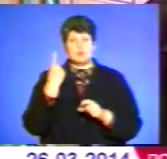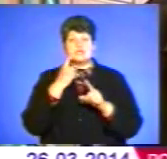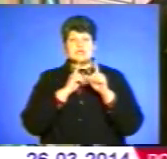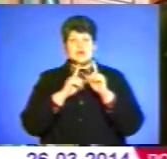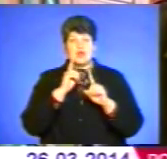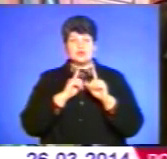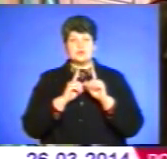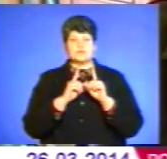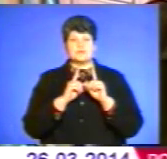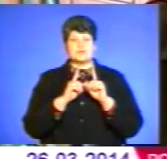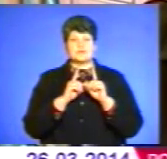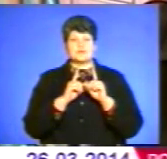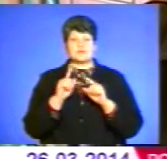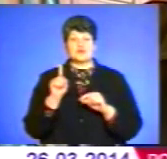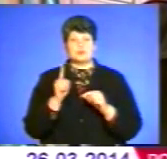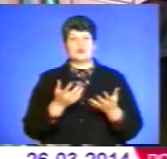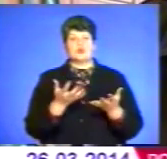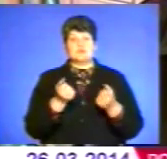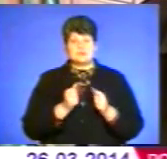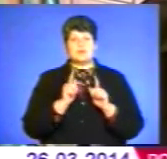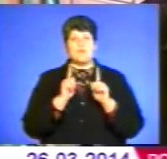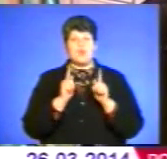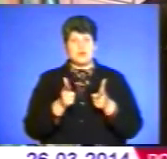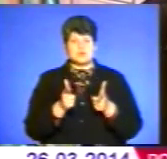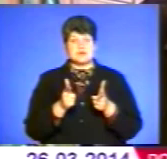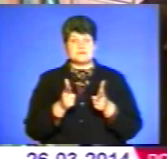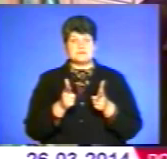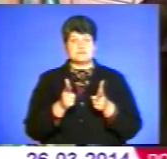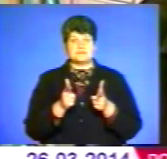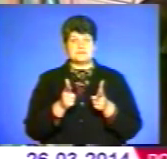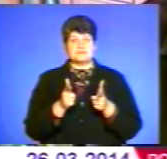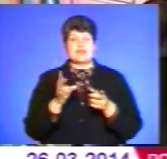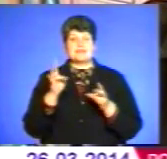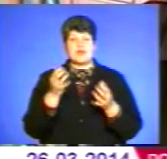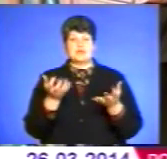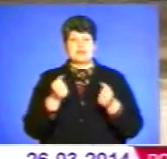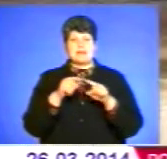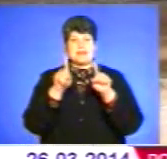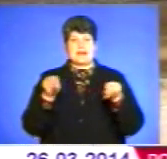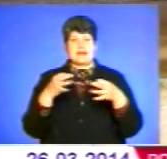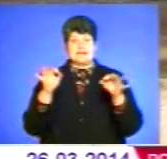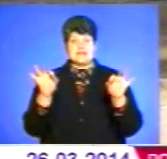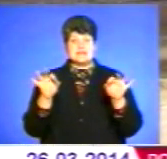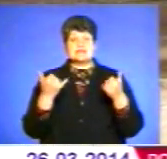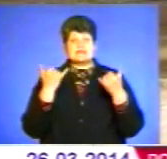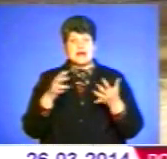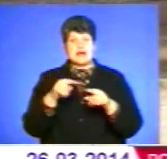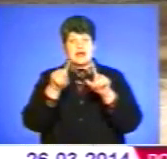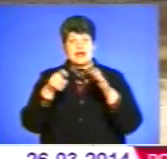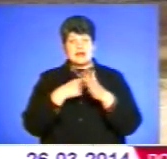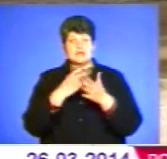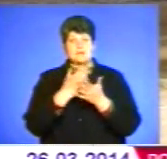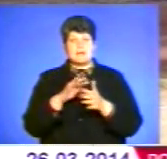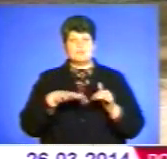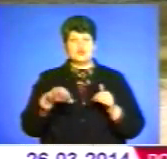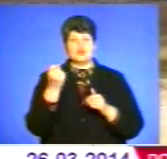щоб отримати також погодження для отримання ліцензії. Зараз кар'єр займає площу понад